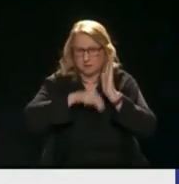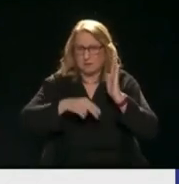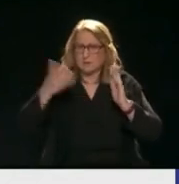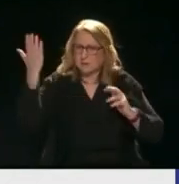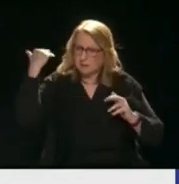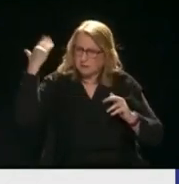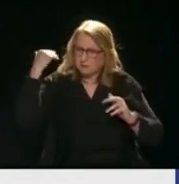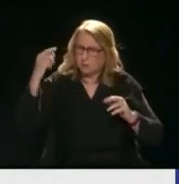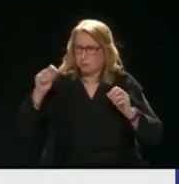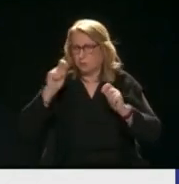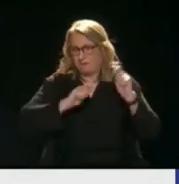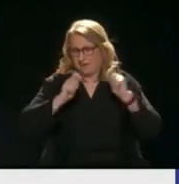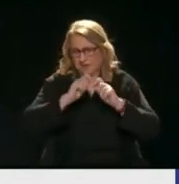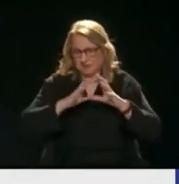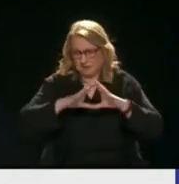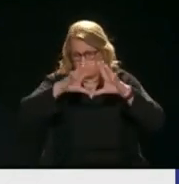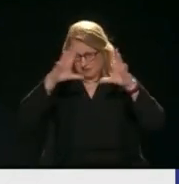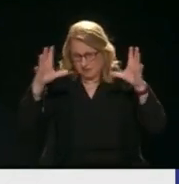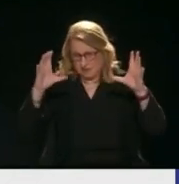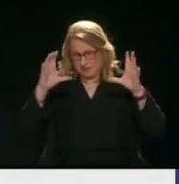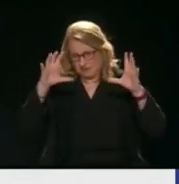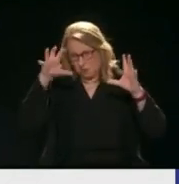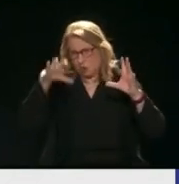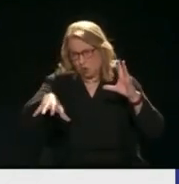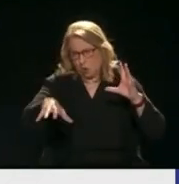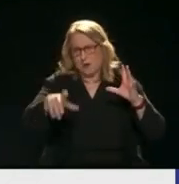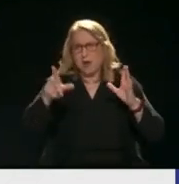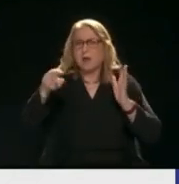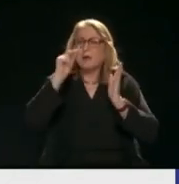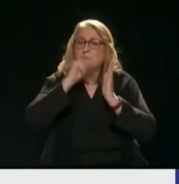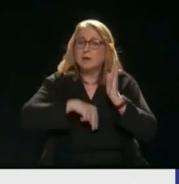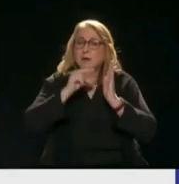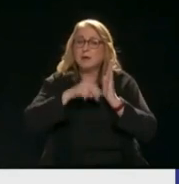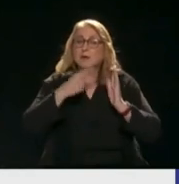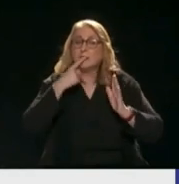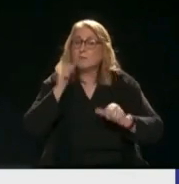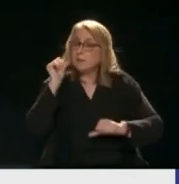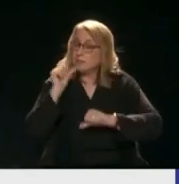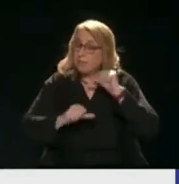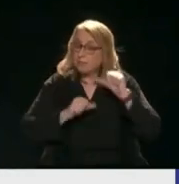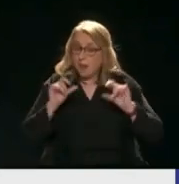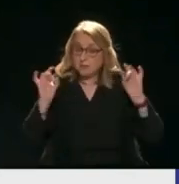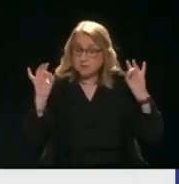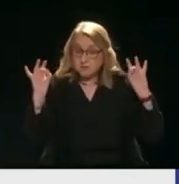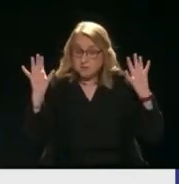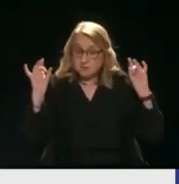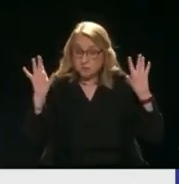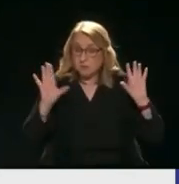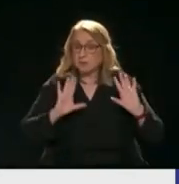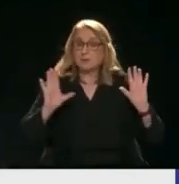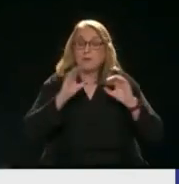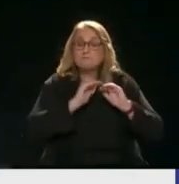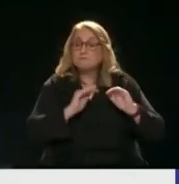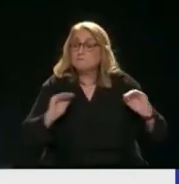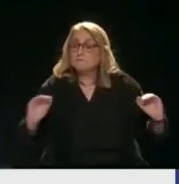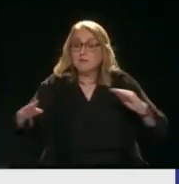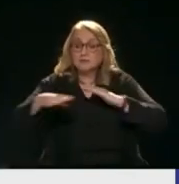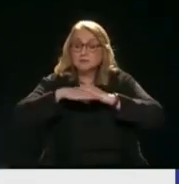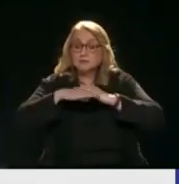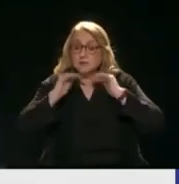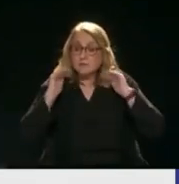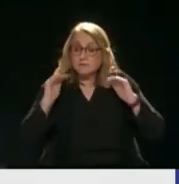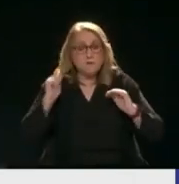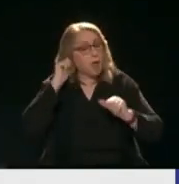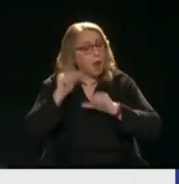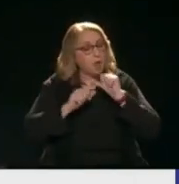σαν κράτος Και δίστηκε η παγκόσμια σκηνή Υπόγραψε συμφωνία ότι δεν θα αλλάχτηκε κανένα τοπονείμι Μεθος σε βασίτους πληθυσμούς Θα γίνουν οι συμφωνίες όλες Έγινε κάτι